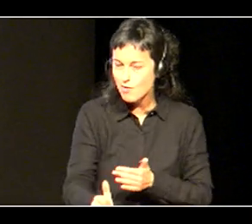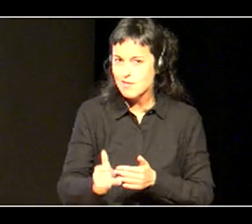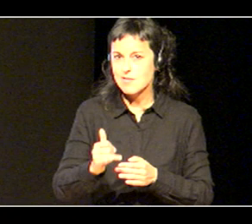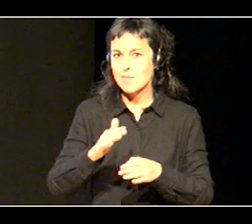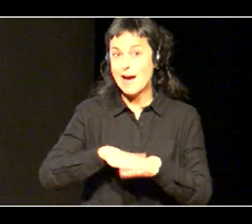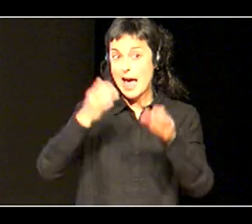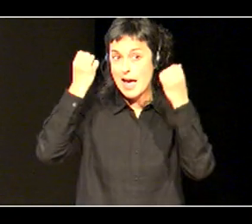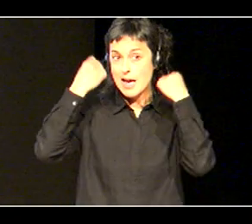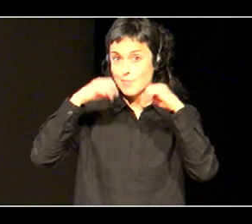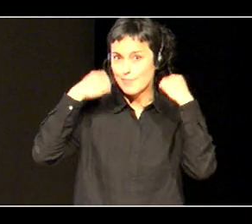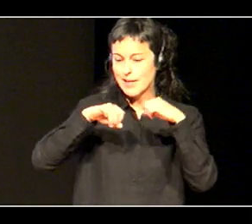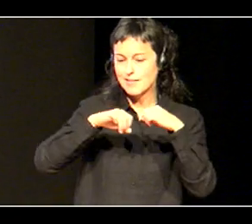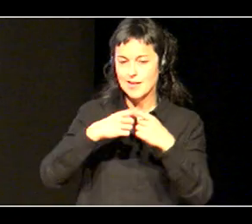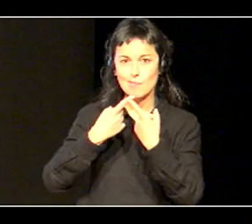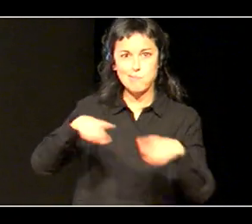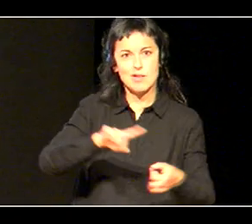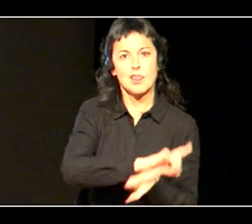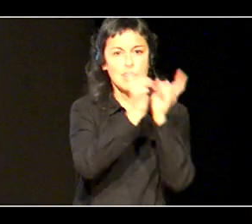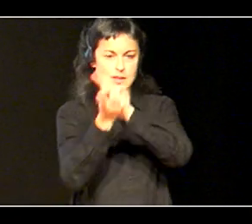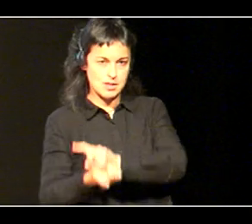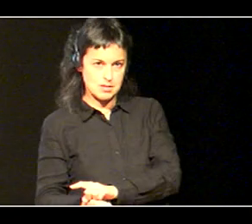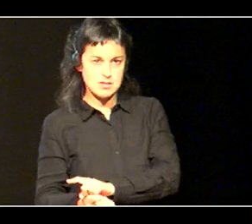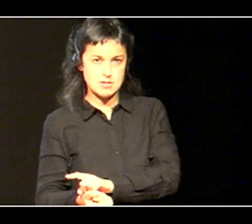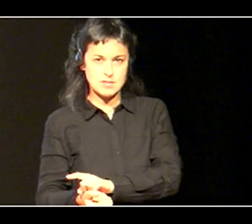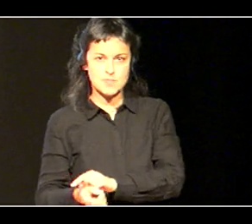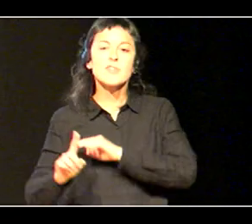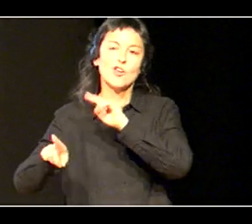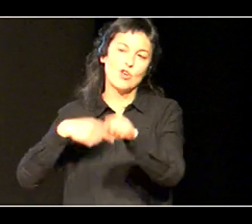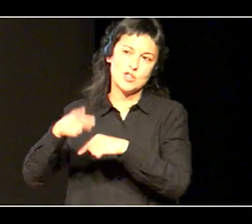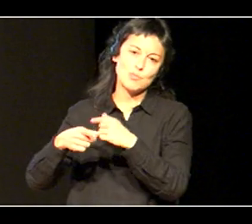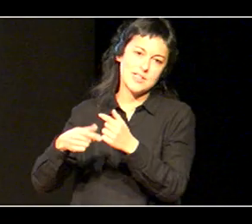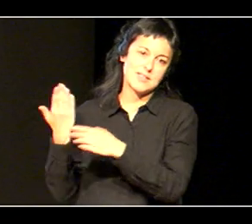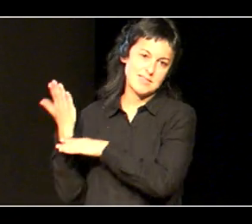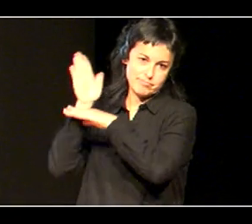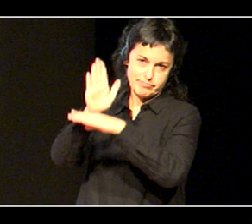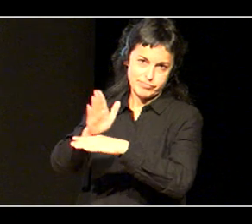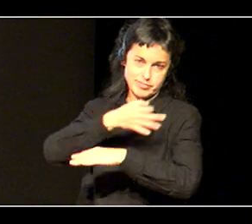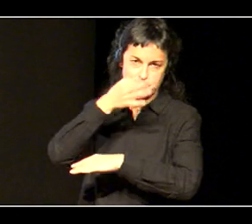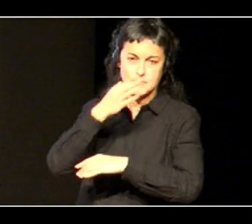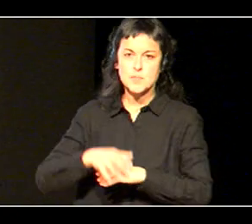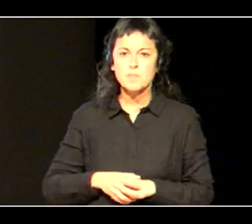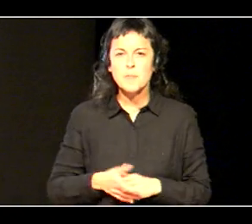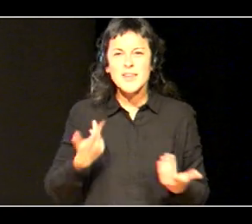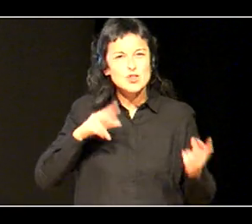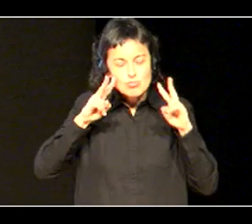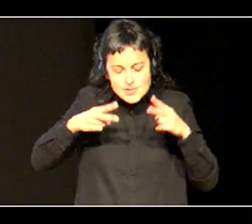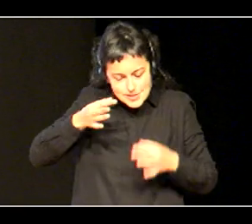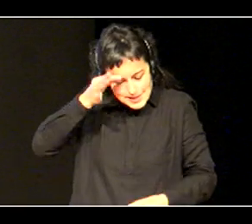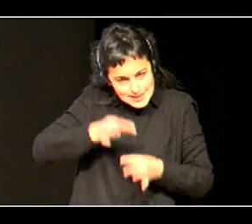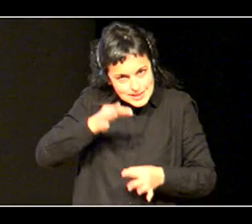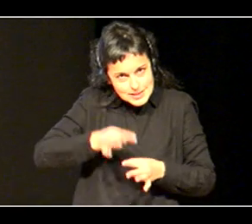desberdinak, eta diferentiak eiteko, eta gero, izango ditugu gure hartian, horretan zinistu behar dugu, bai